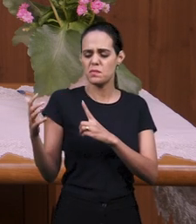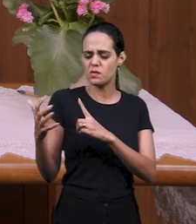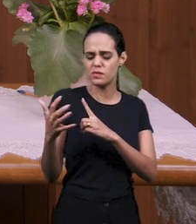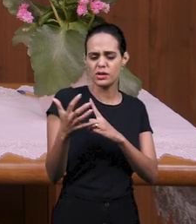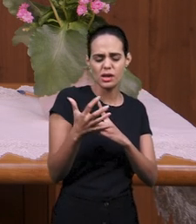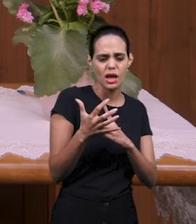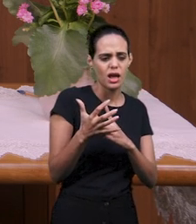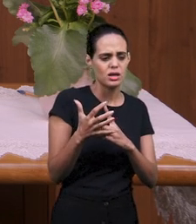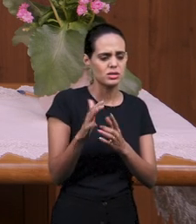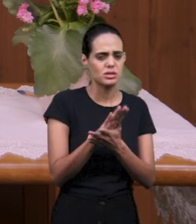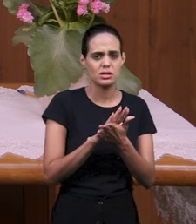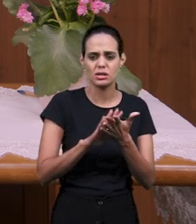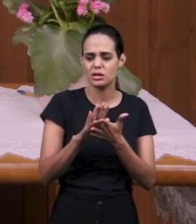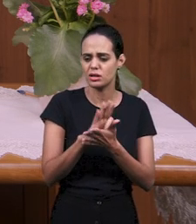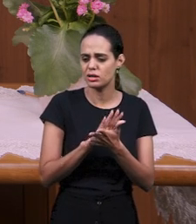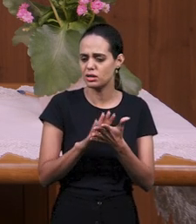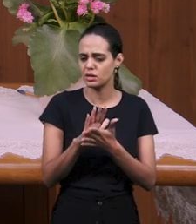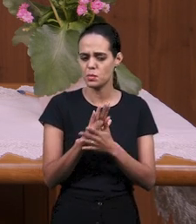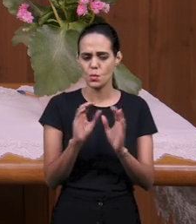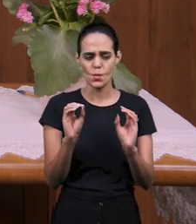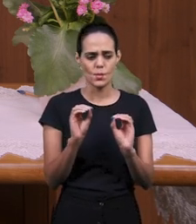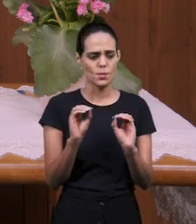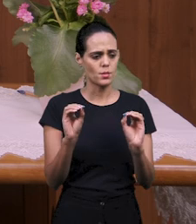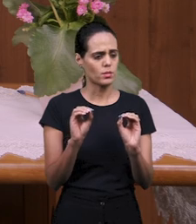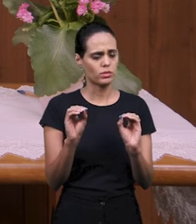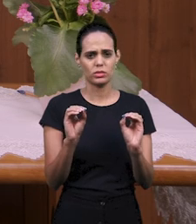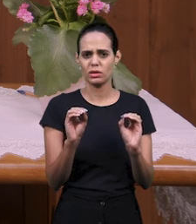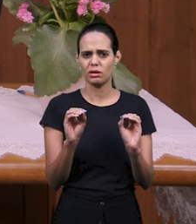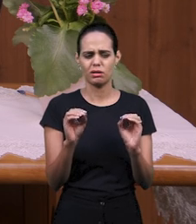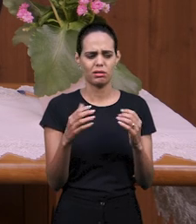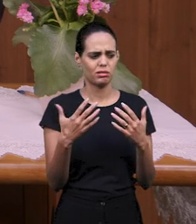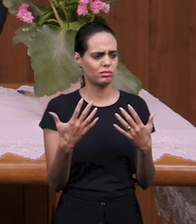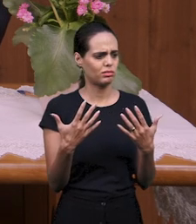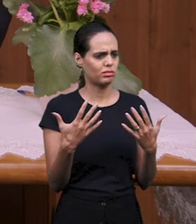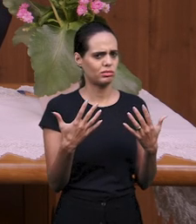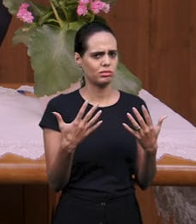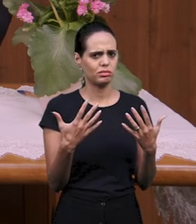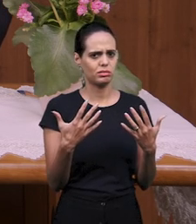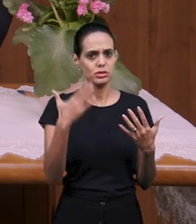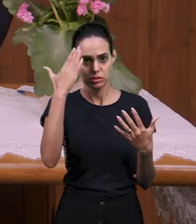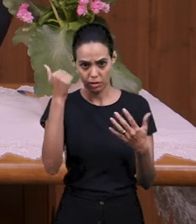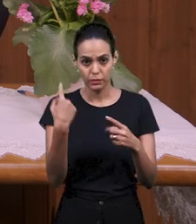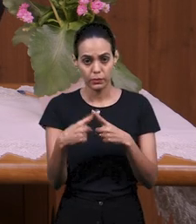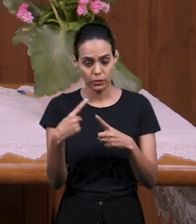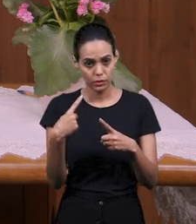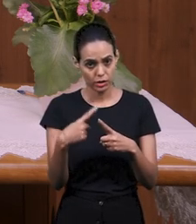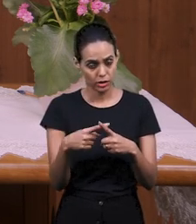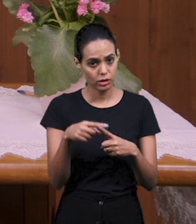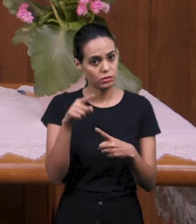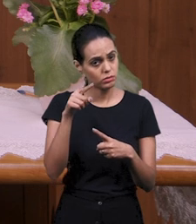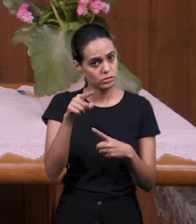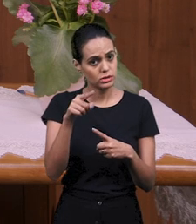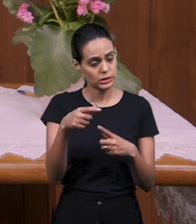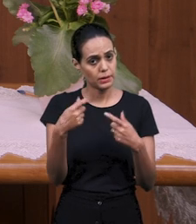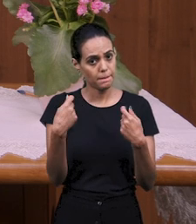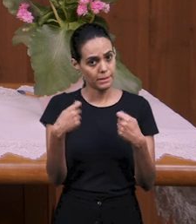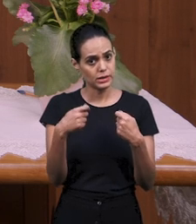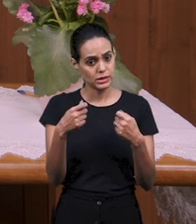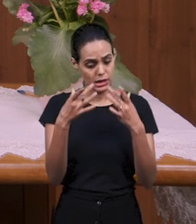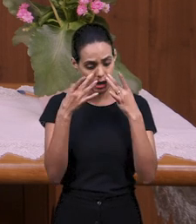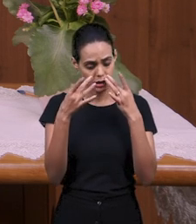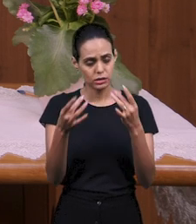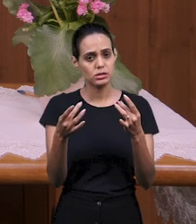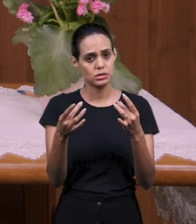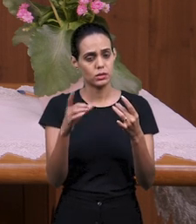ни делал. Знаешь, почему? Потому что тебе нужно обратить внимание на это слово. Что скрывается в сердце твоем?